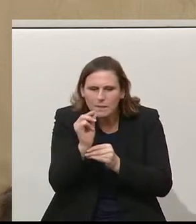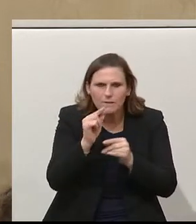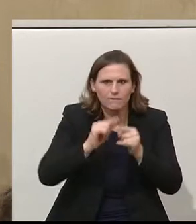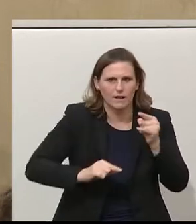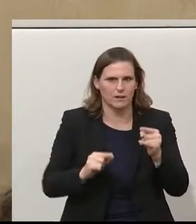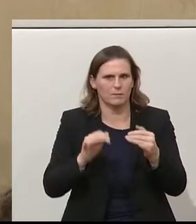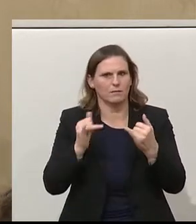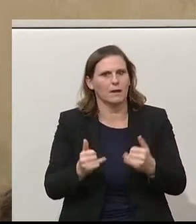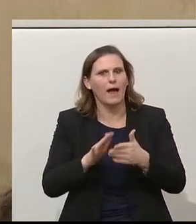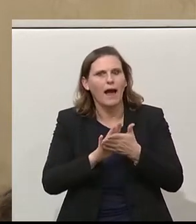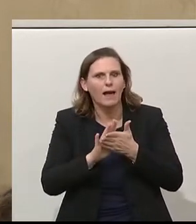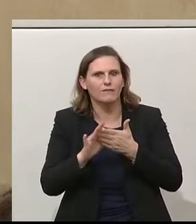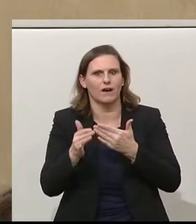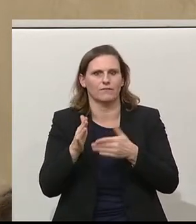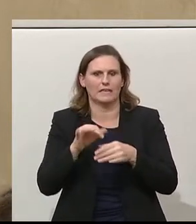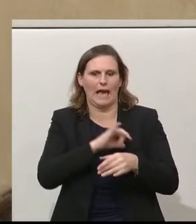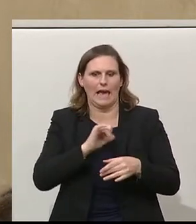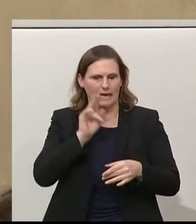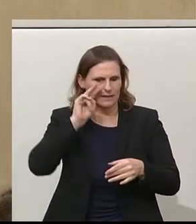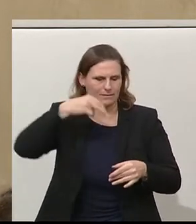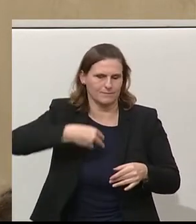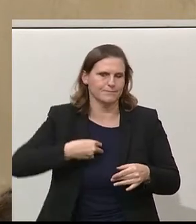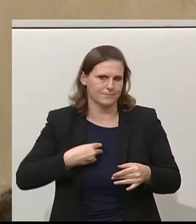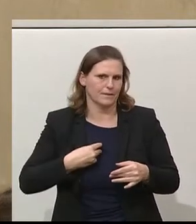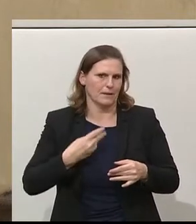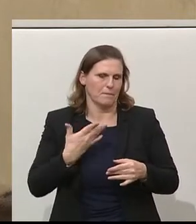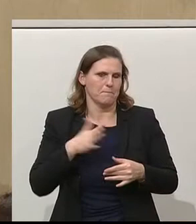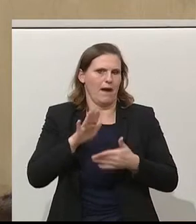immer einfacher, als sich mit den eigenen Problemen auseinanderzusetzen.